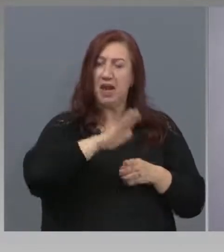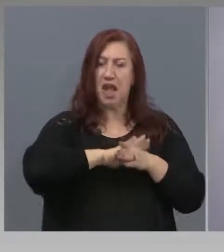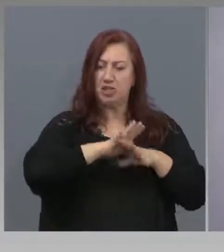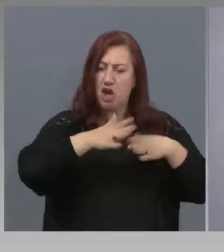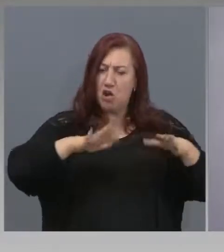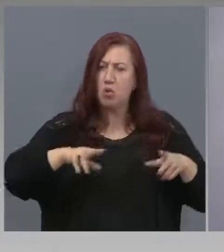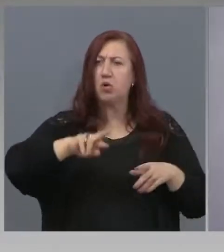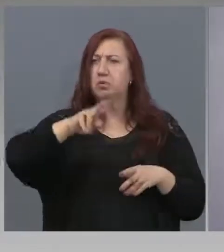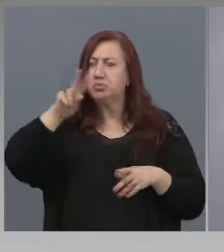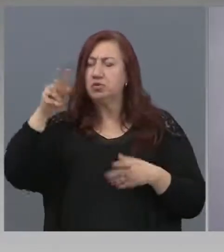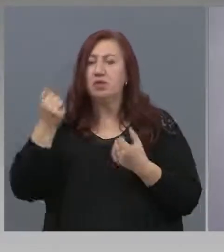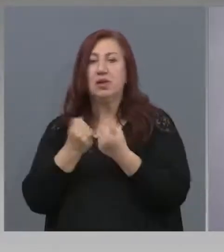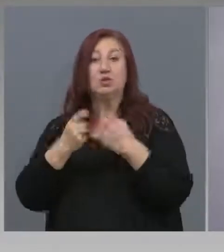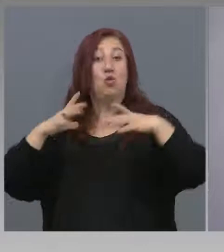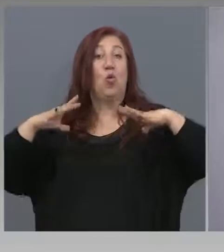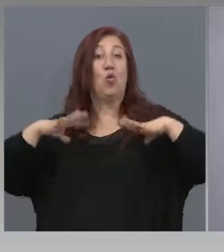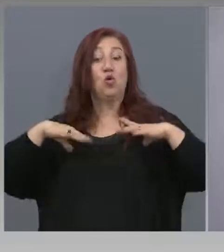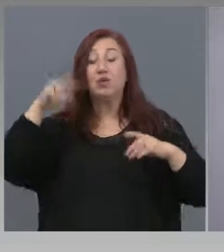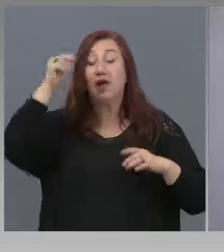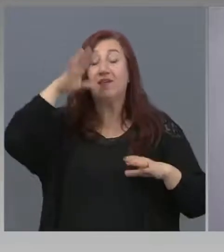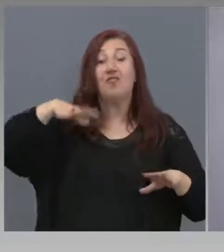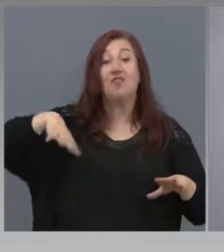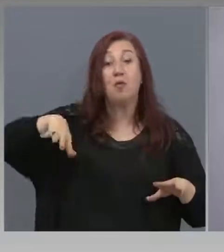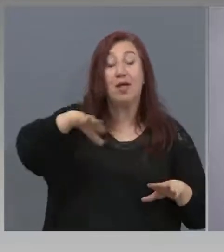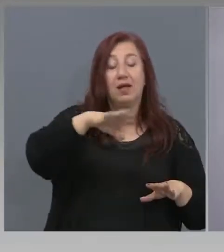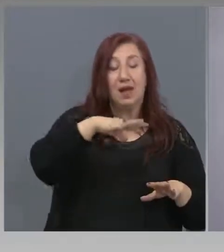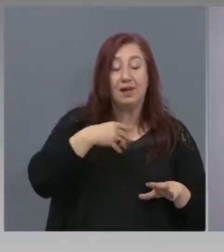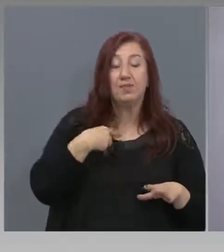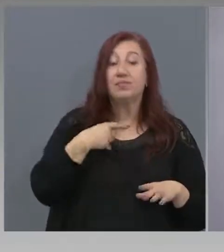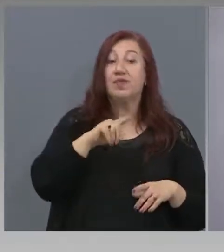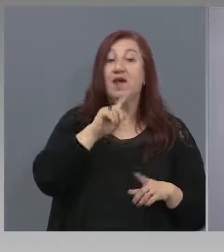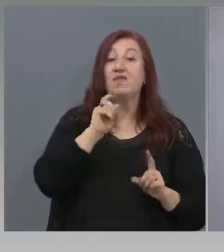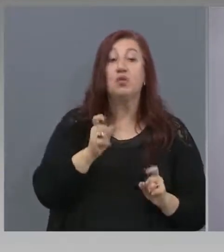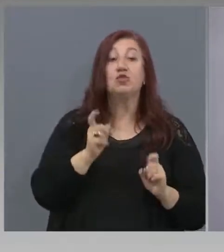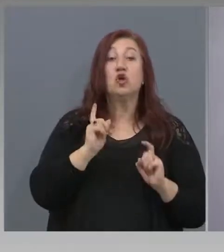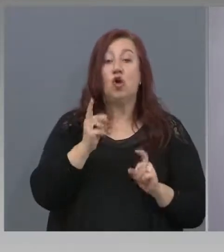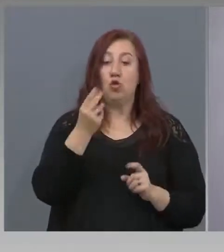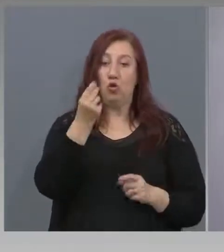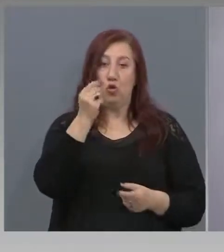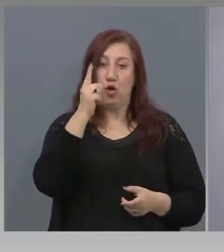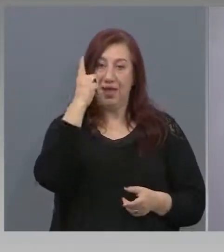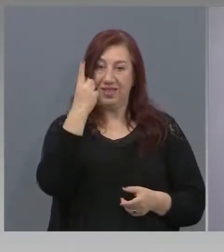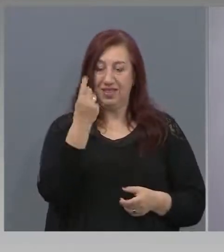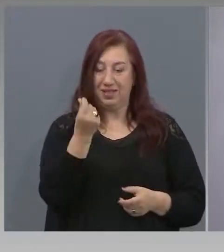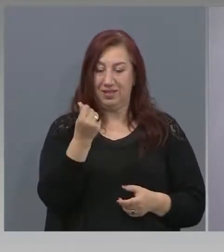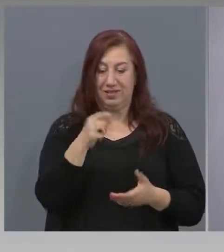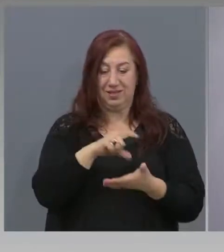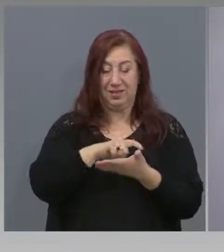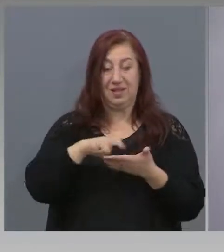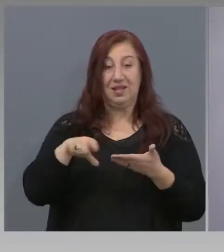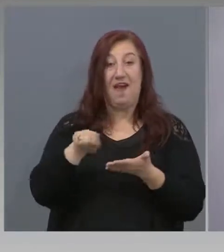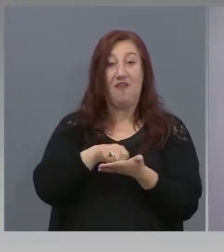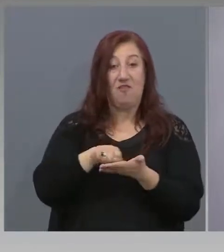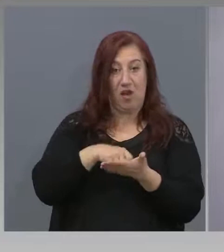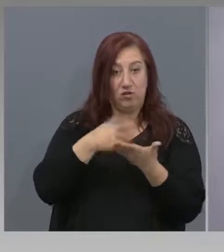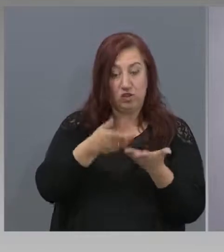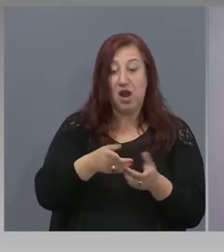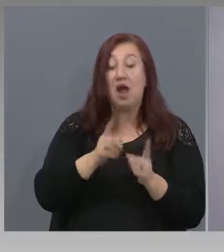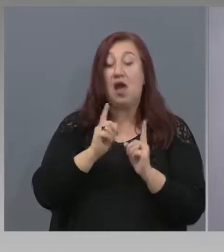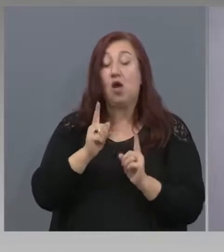Въпросът е какъв да бъде размера, кои да имат възможност да ги получават. И тук финансовия министр